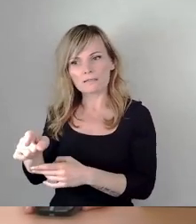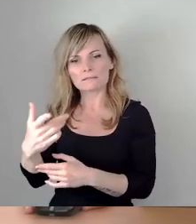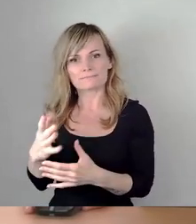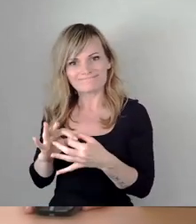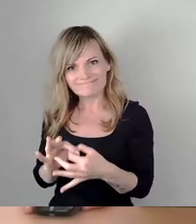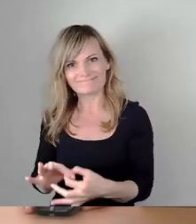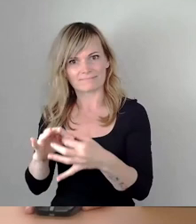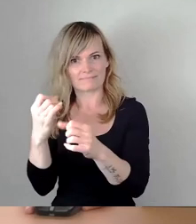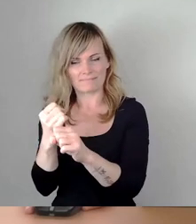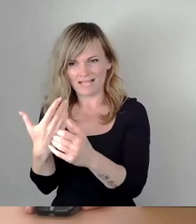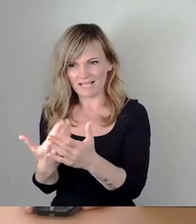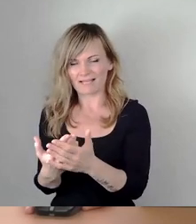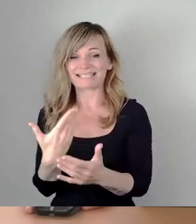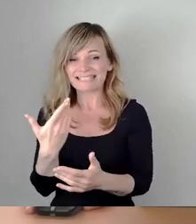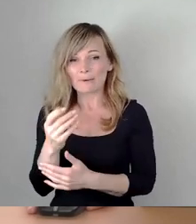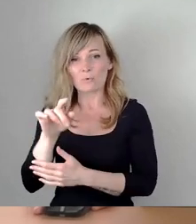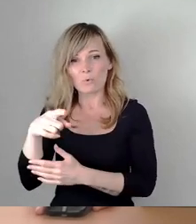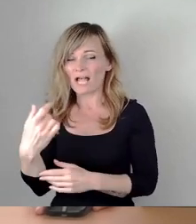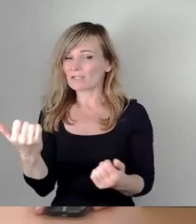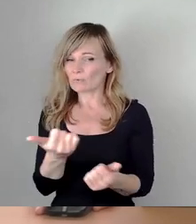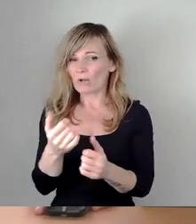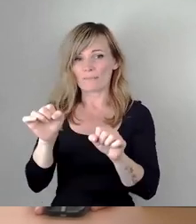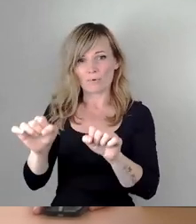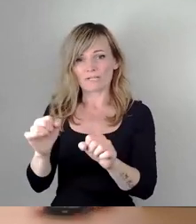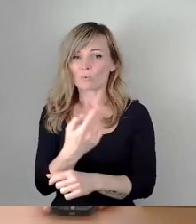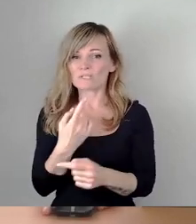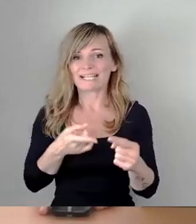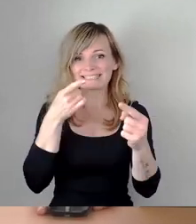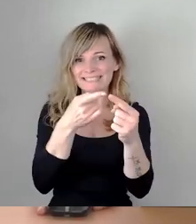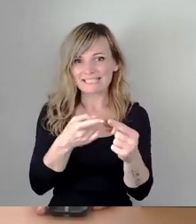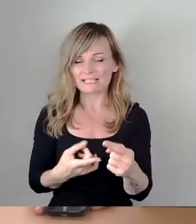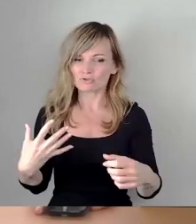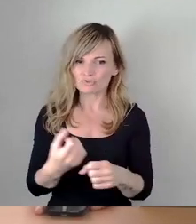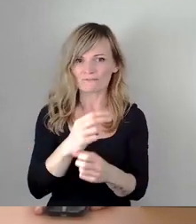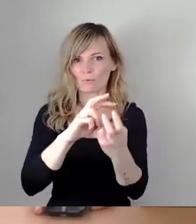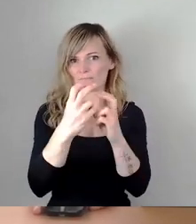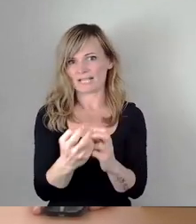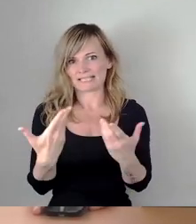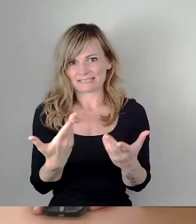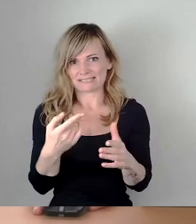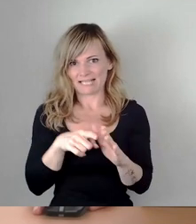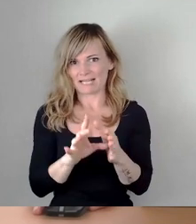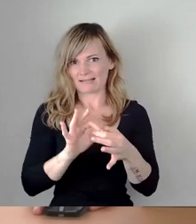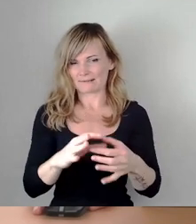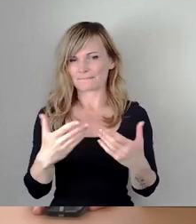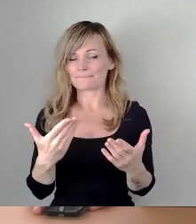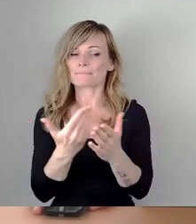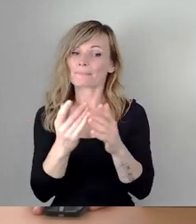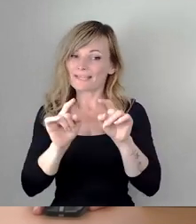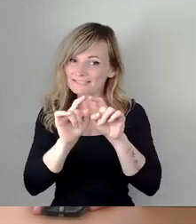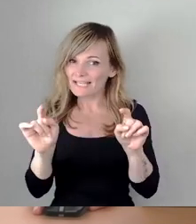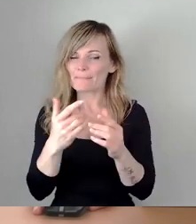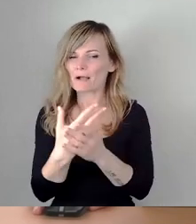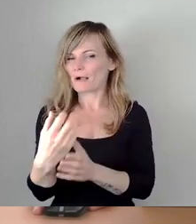unserer städtischen Zielvorstellung, die wir uns vorgenommen haben, auch tatsächlich in die Tat umzusetzen. Und so sollten wir das Thema auch deutlich